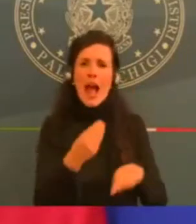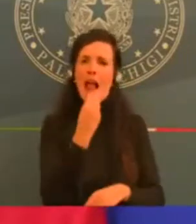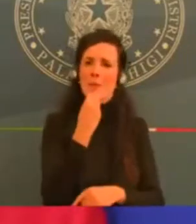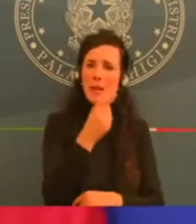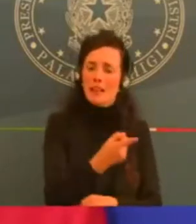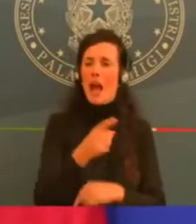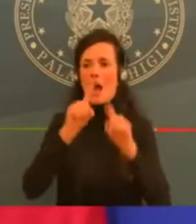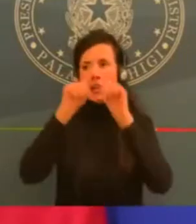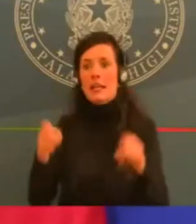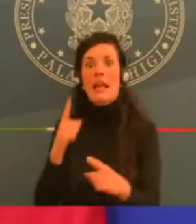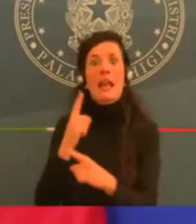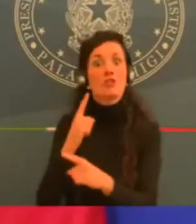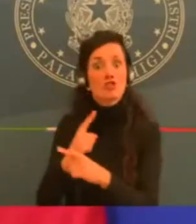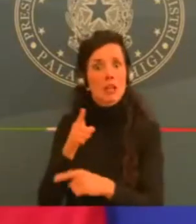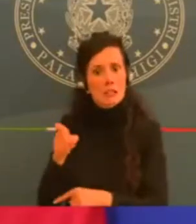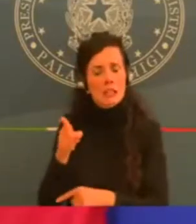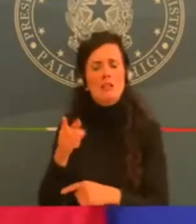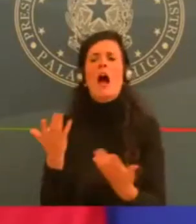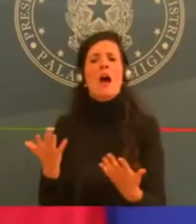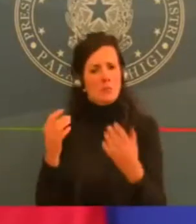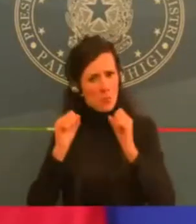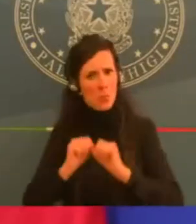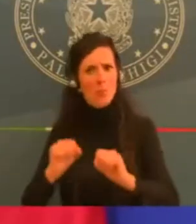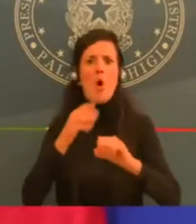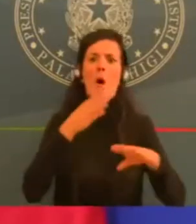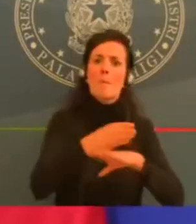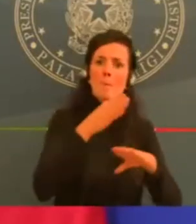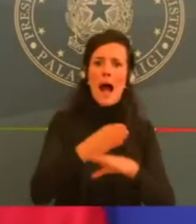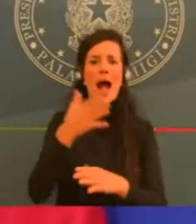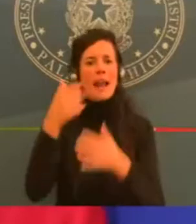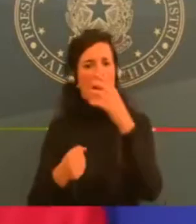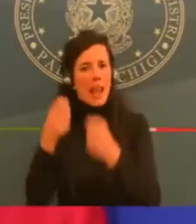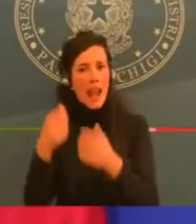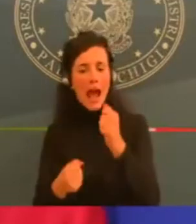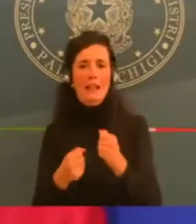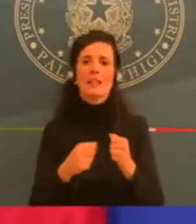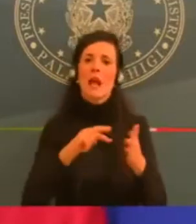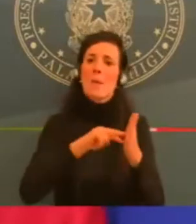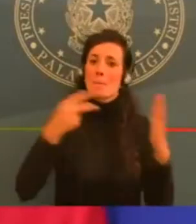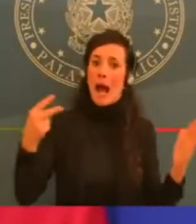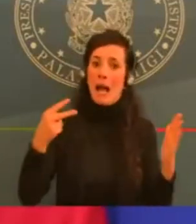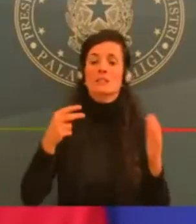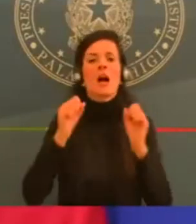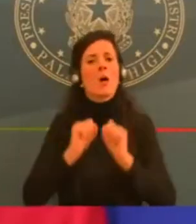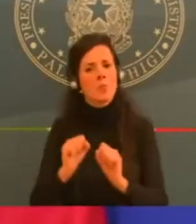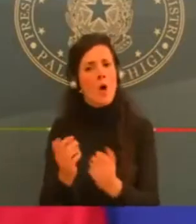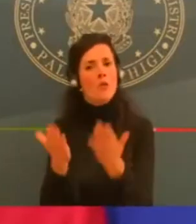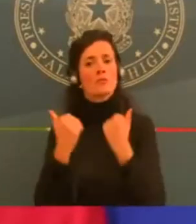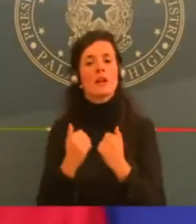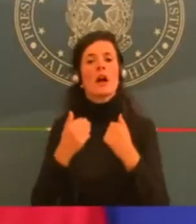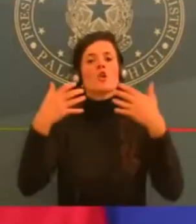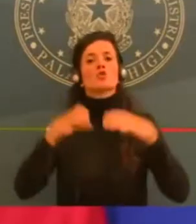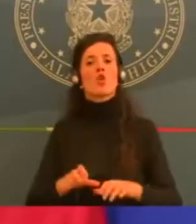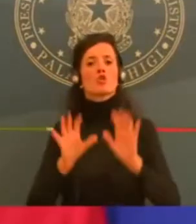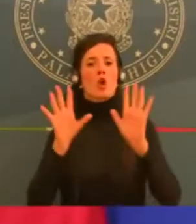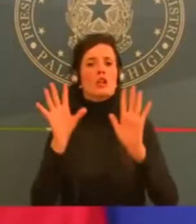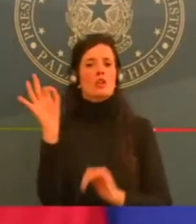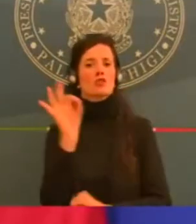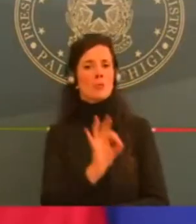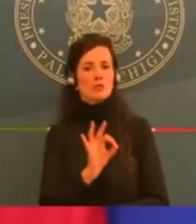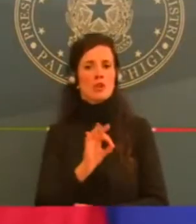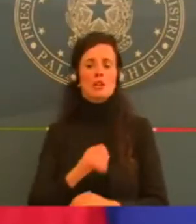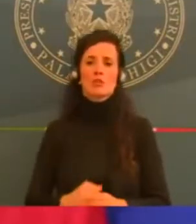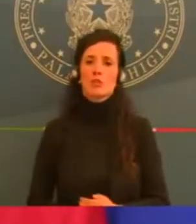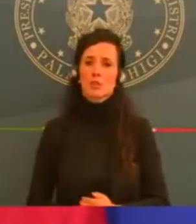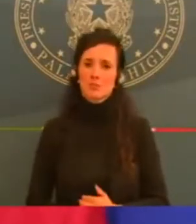10%. Insomma, abbiamo davanti la fine di questo